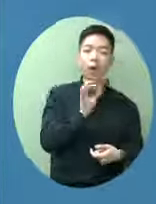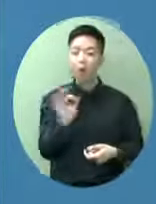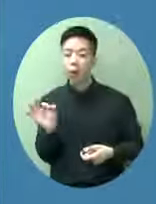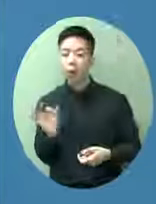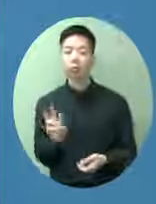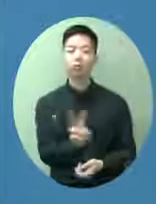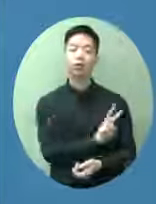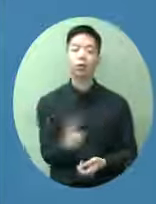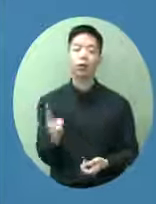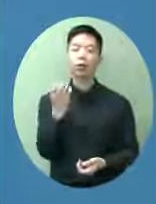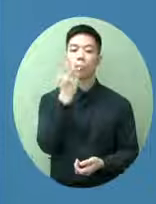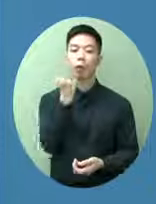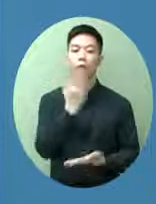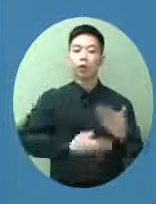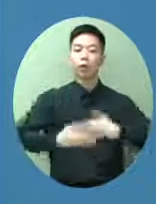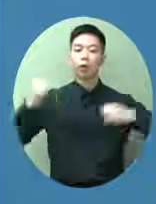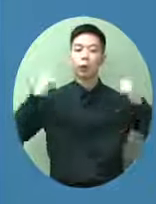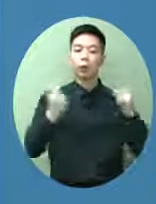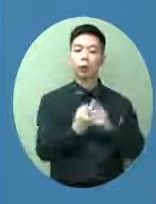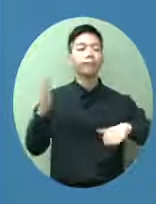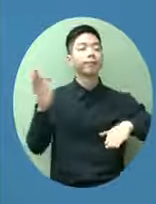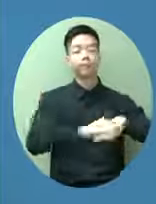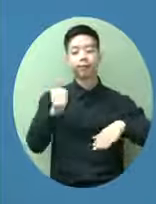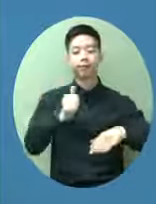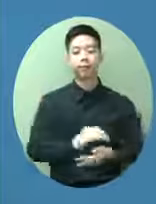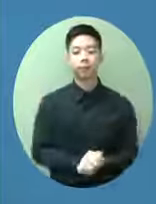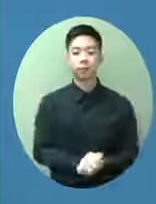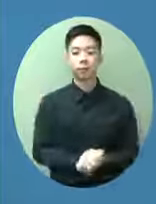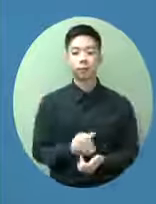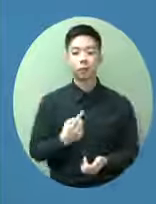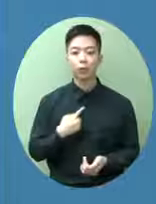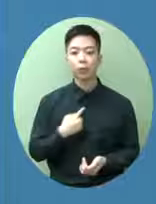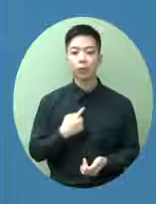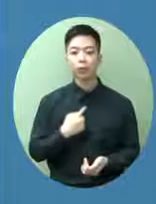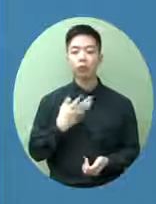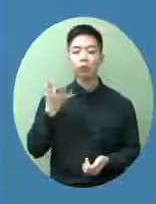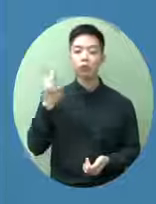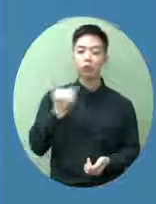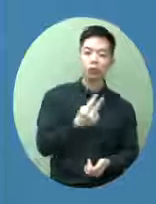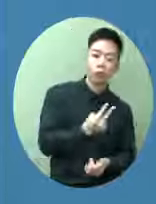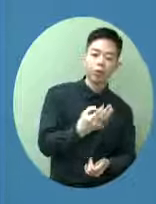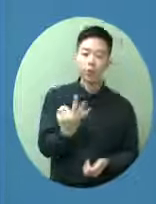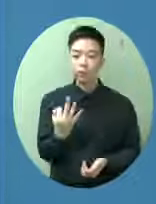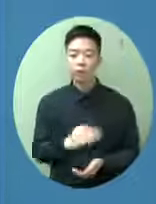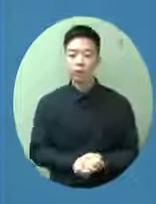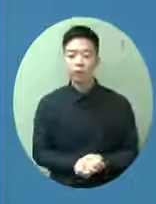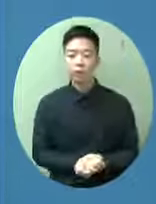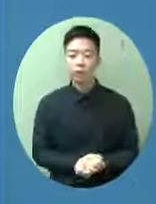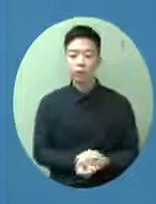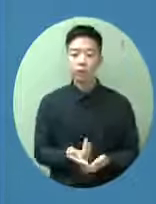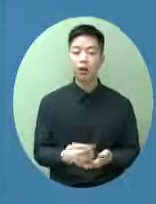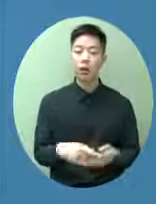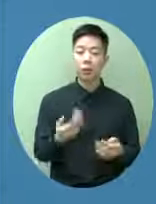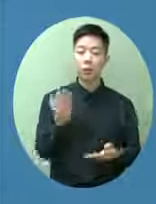我們的雙殘奧運動員都是非常傑出的我曾經先有兩三次在現場跟他們打過氣